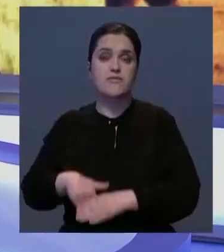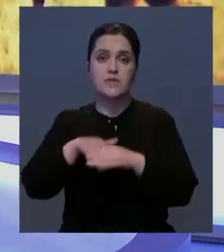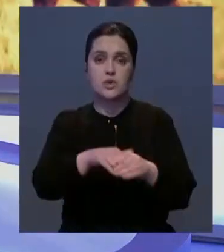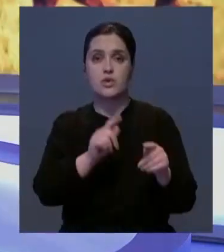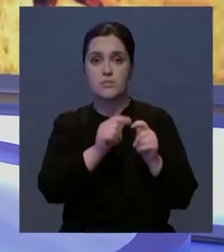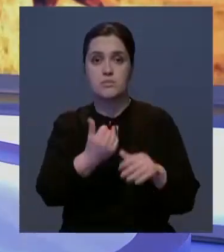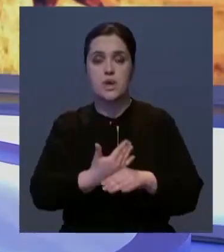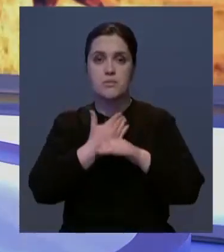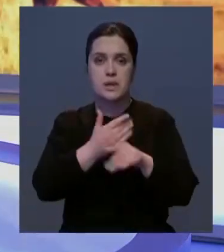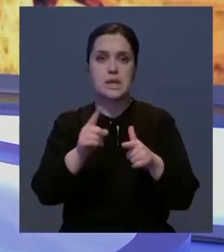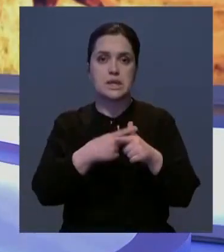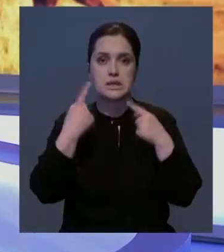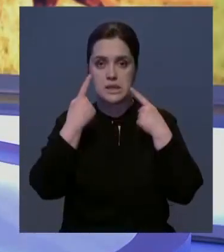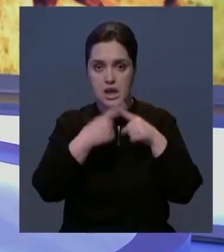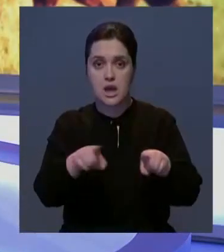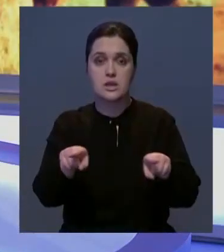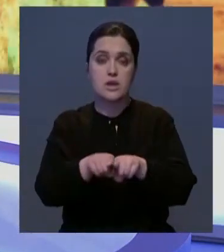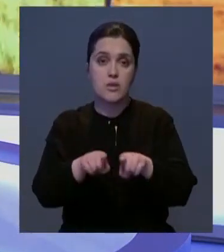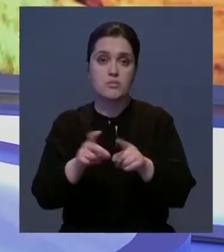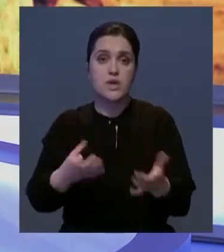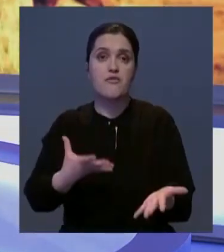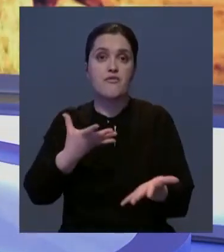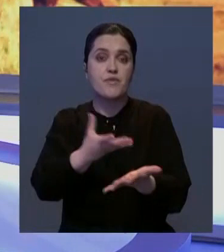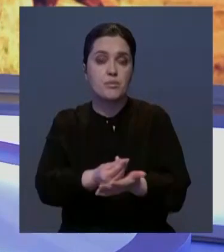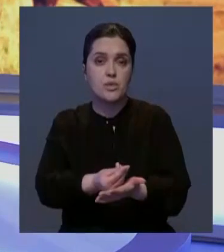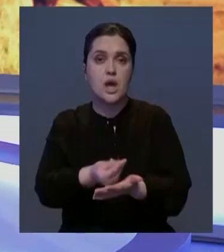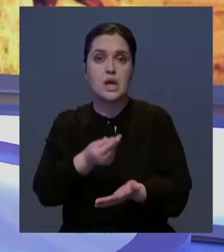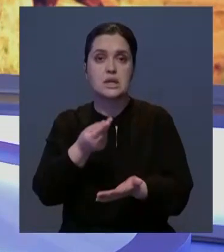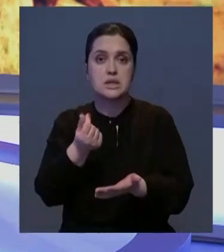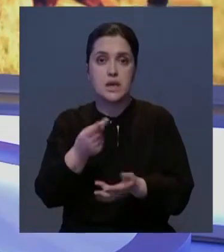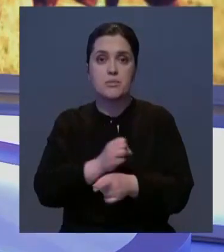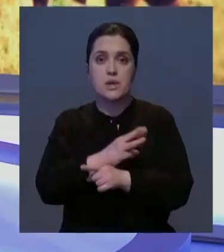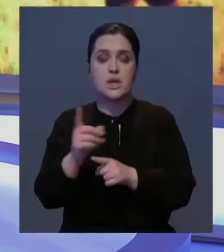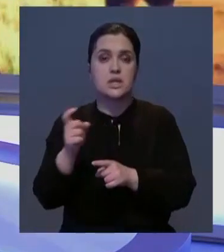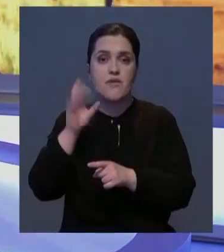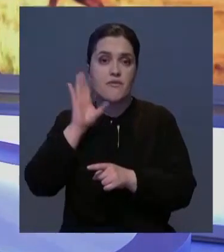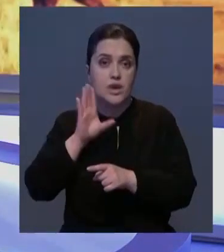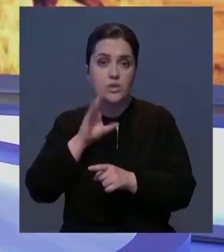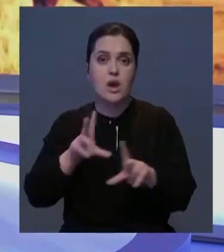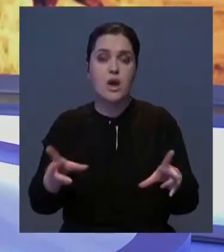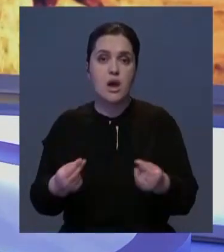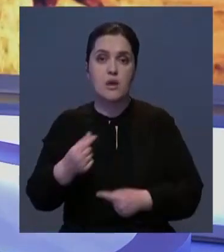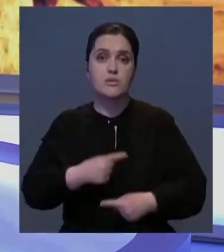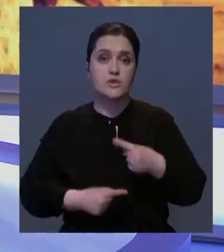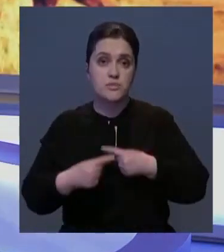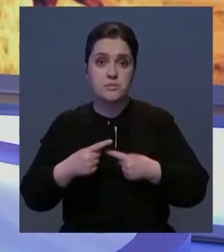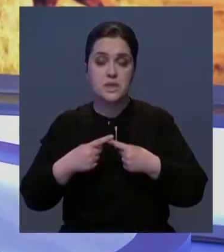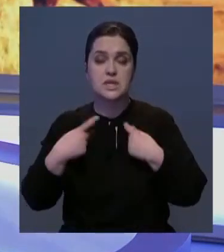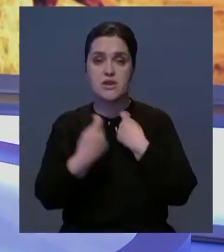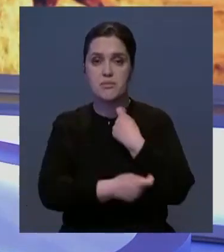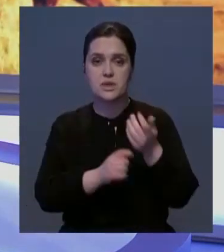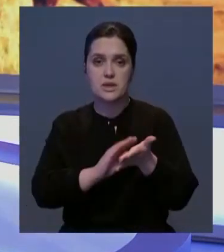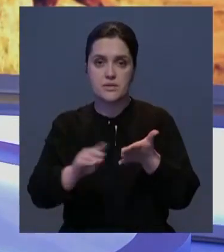инвестиционных субсидий или техники. А также рассчитывать на выплату средств для обеспечения хозяйств водой. Об успешном